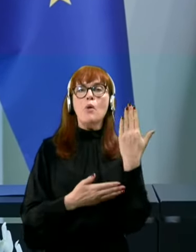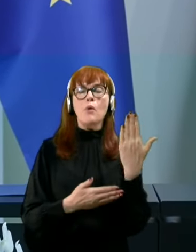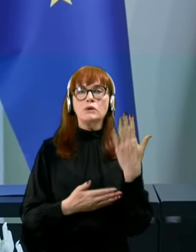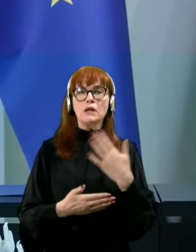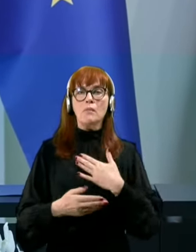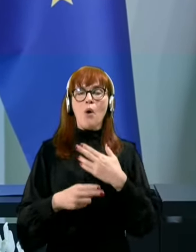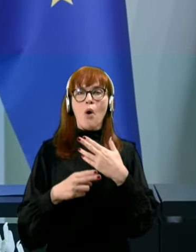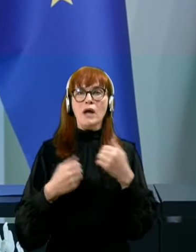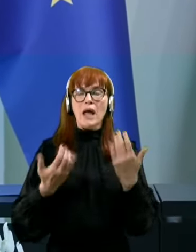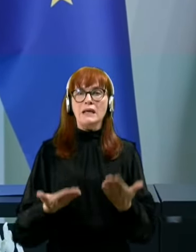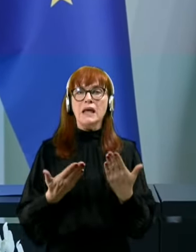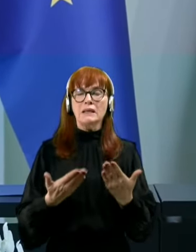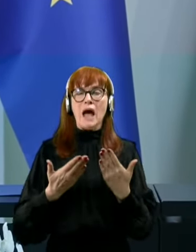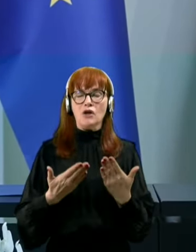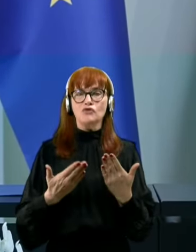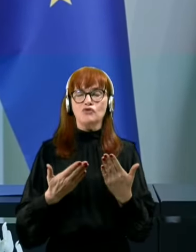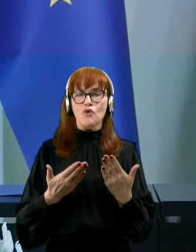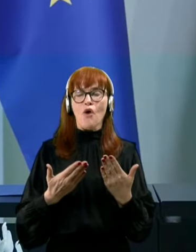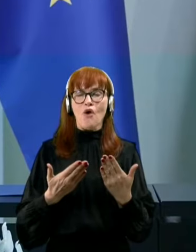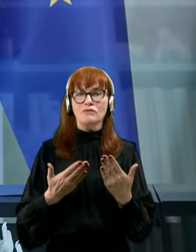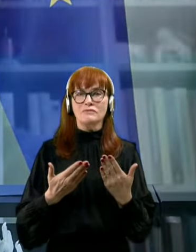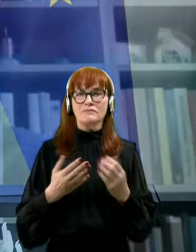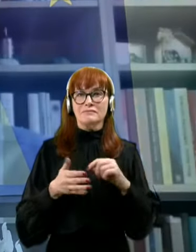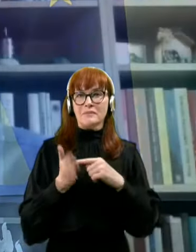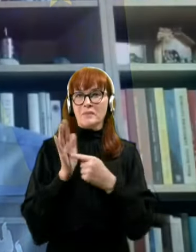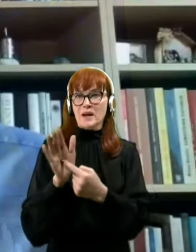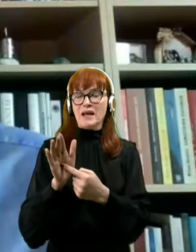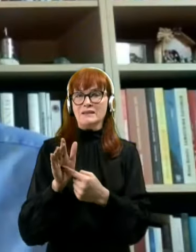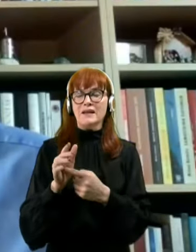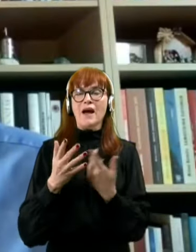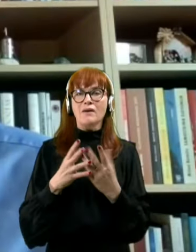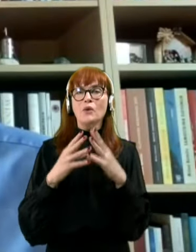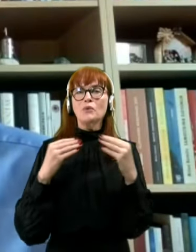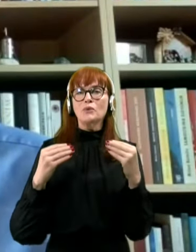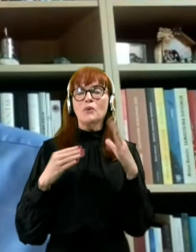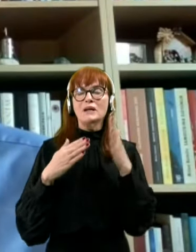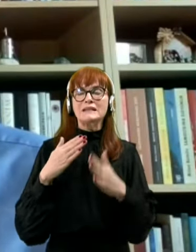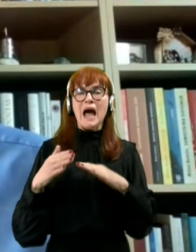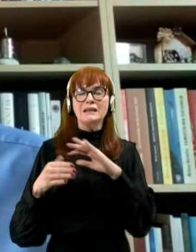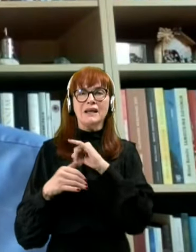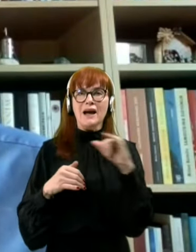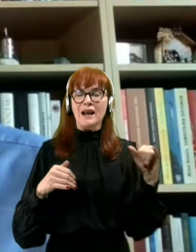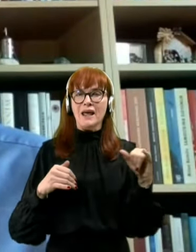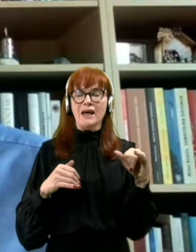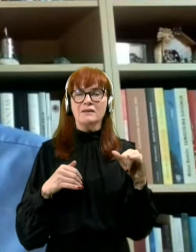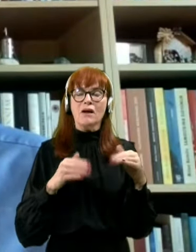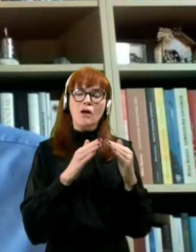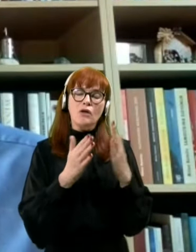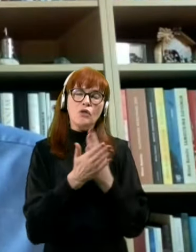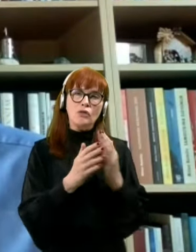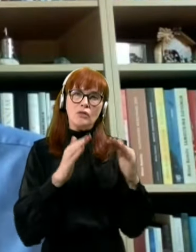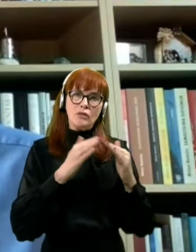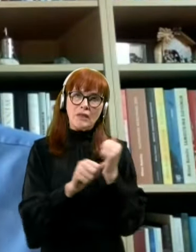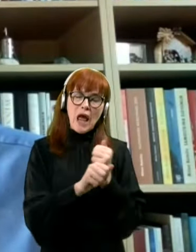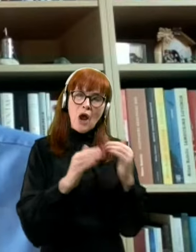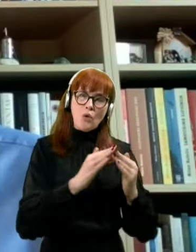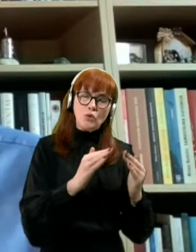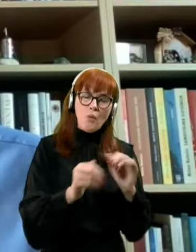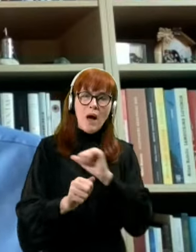Moje današnje oglašanje je v duhu zadnjega leta, karantene, delo od doma, samoizolacija in podobno.